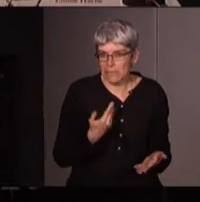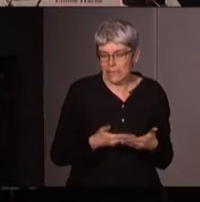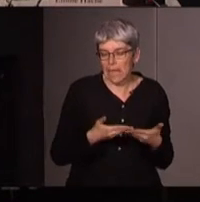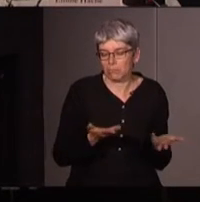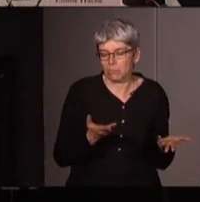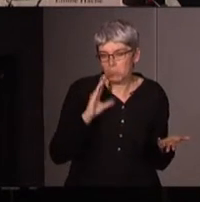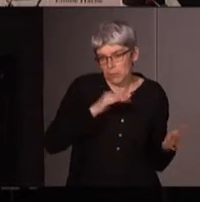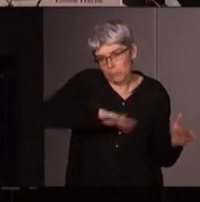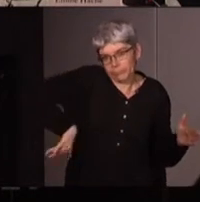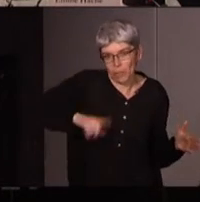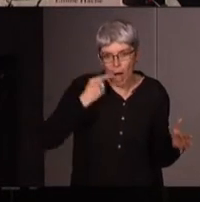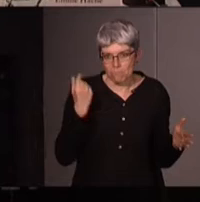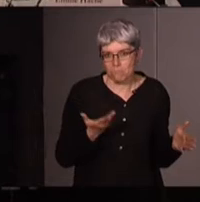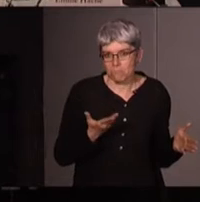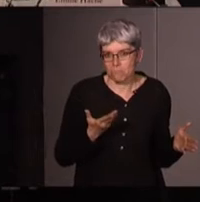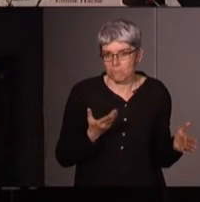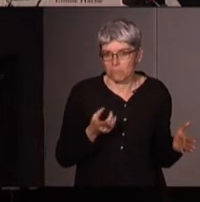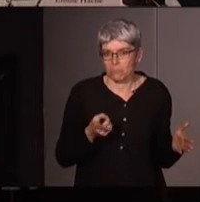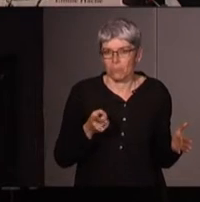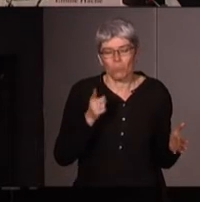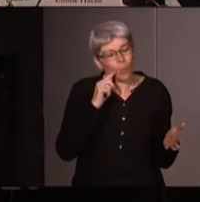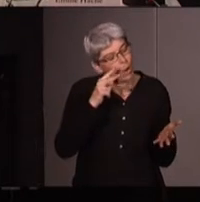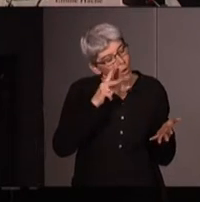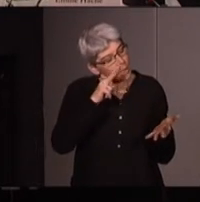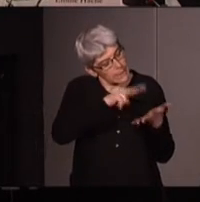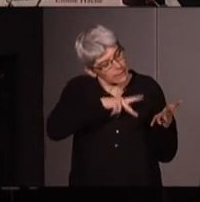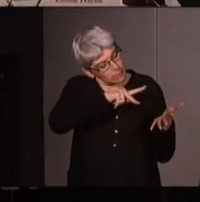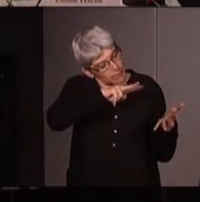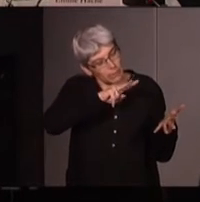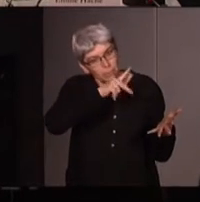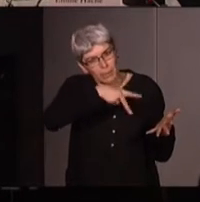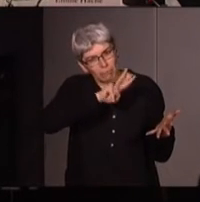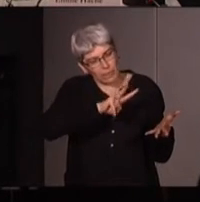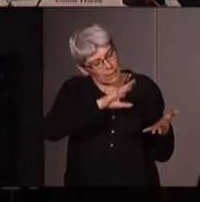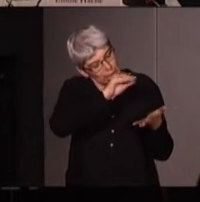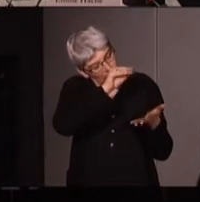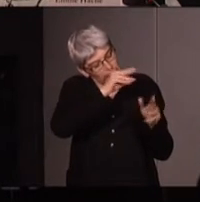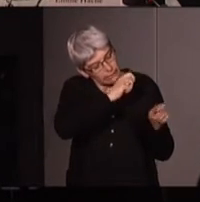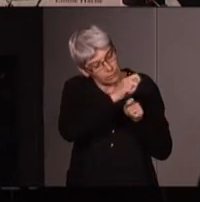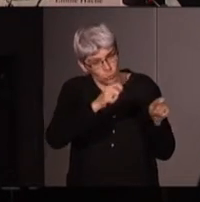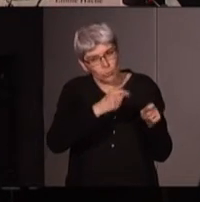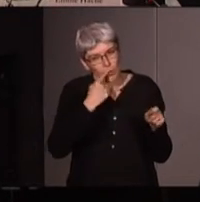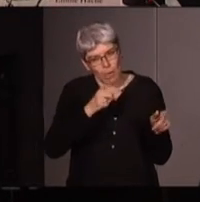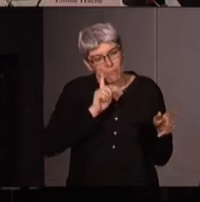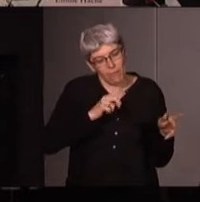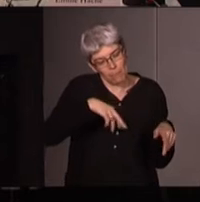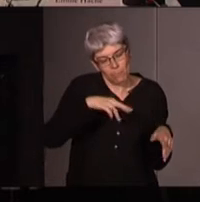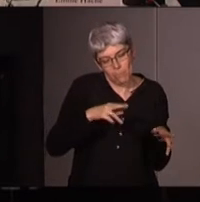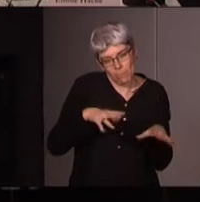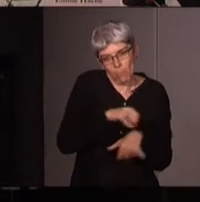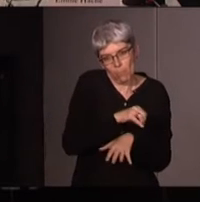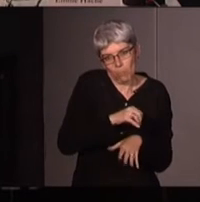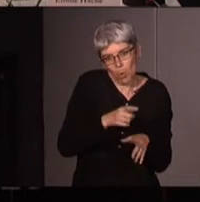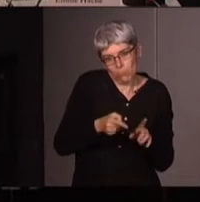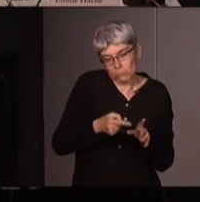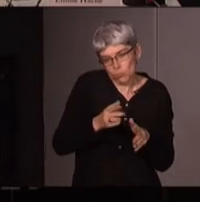-là vraiment qui semble l'avoir emporté quand on lit les PV de ce qui s'est discuté à ce moment-là un deuxième argument